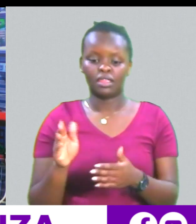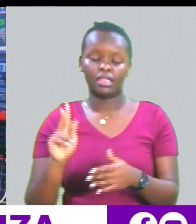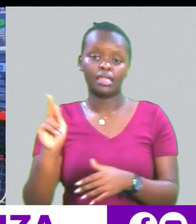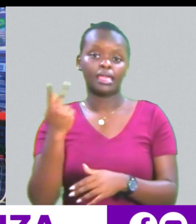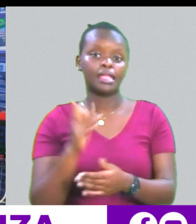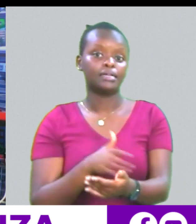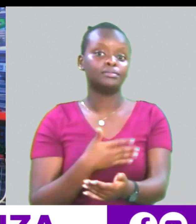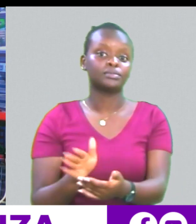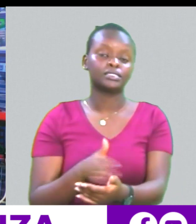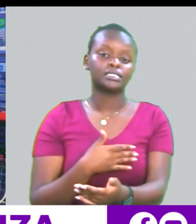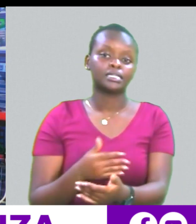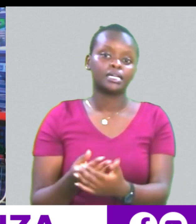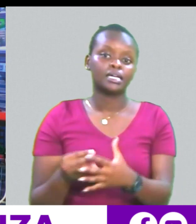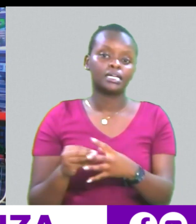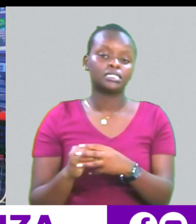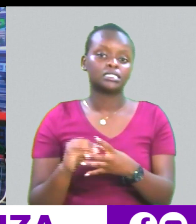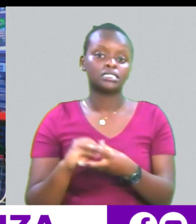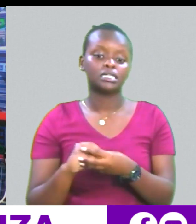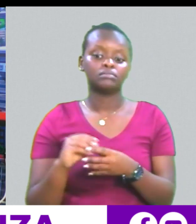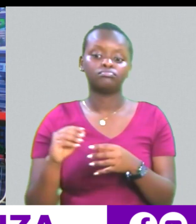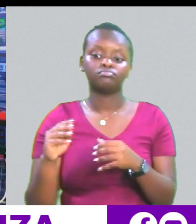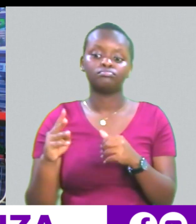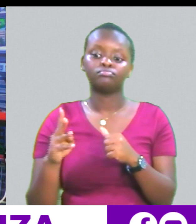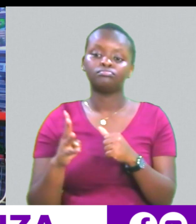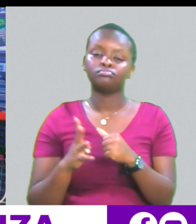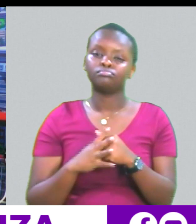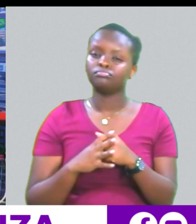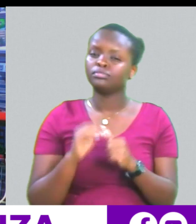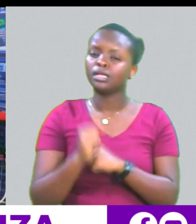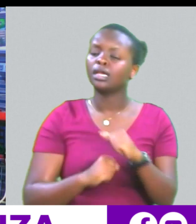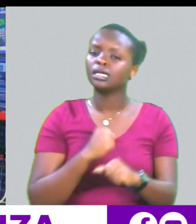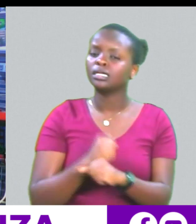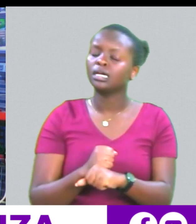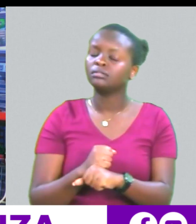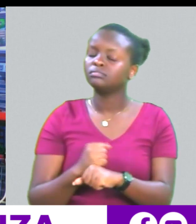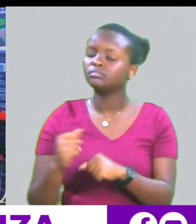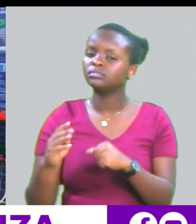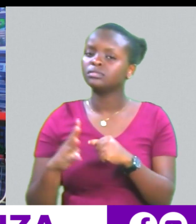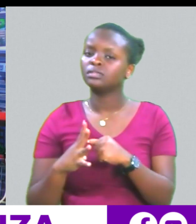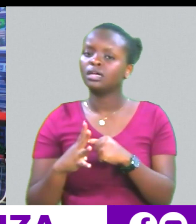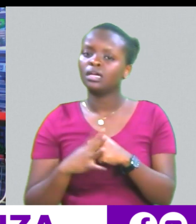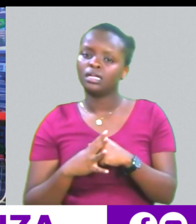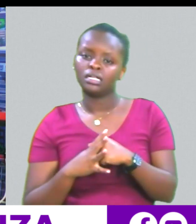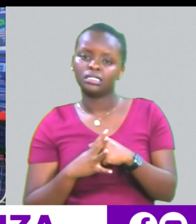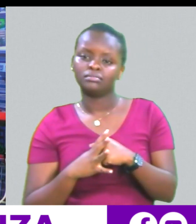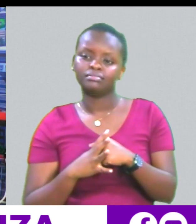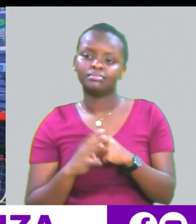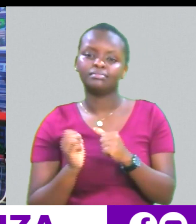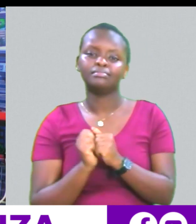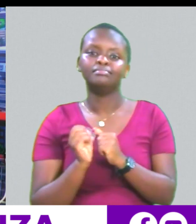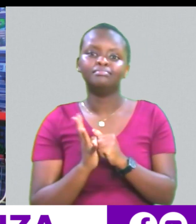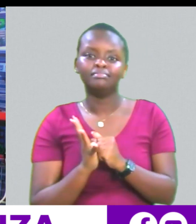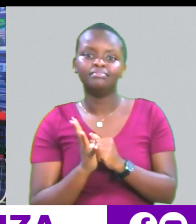Hili evolved between 1940s All the way to late 1960s So siati mekujia deano Nona idea ina video